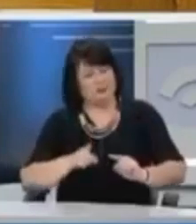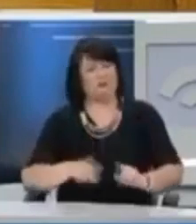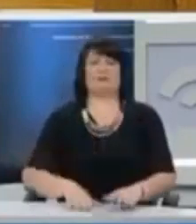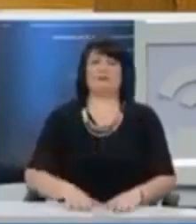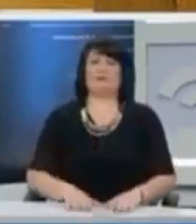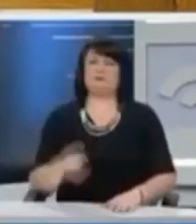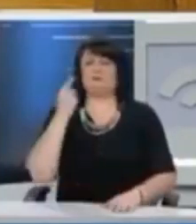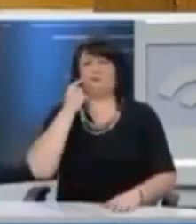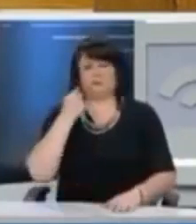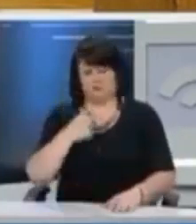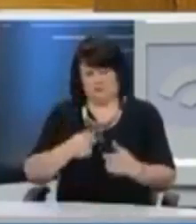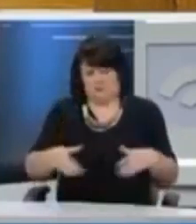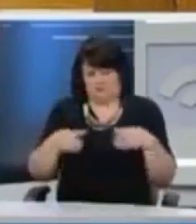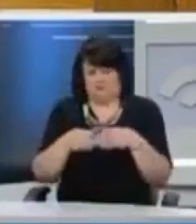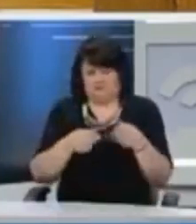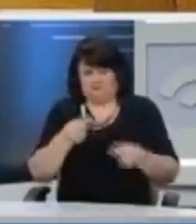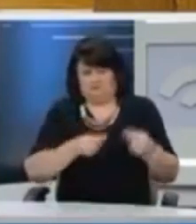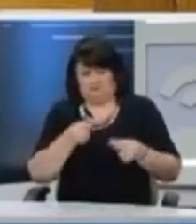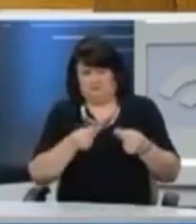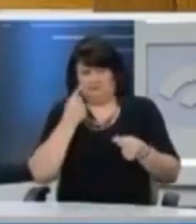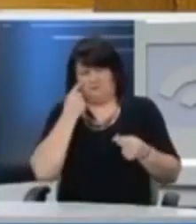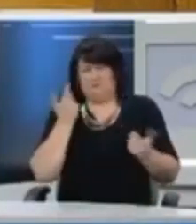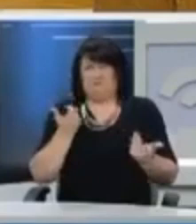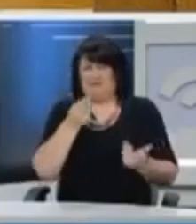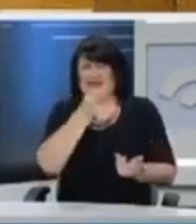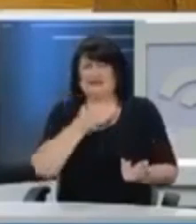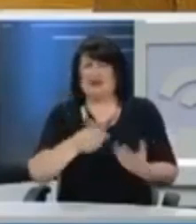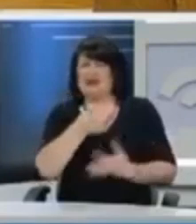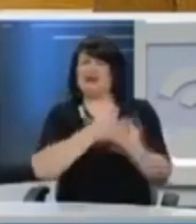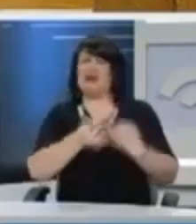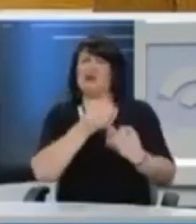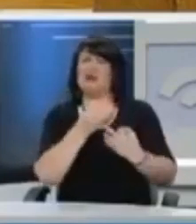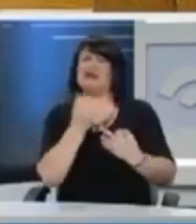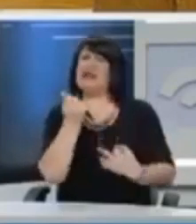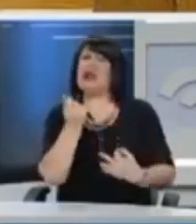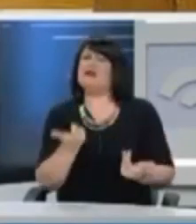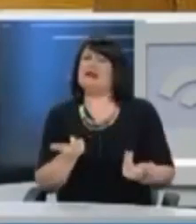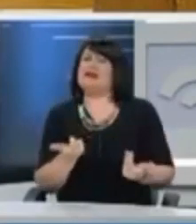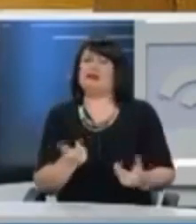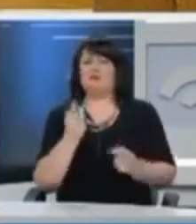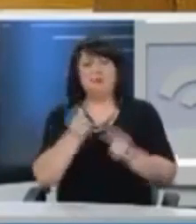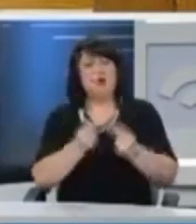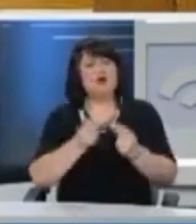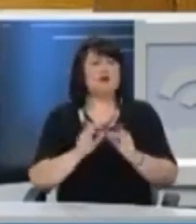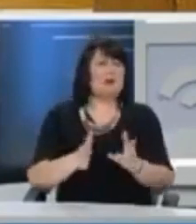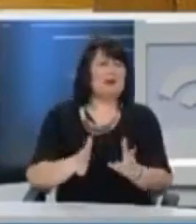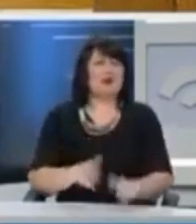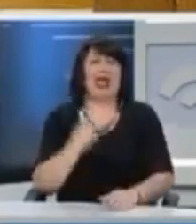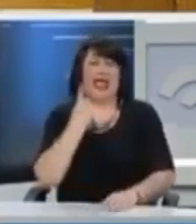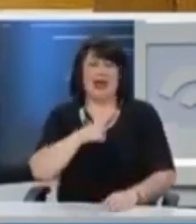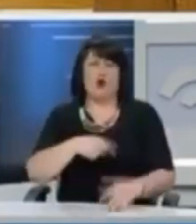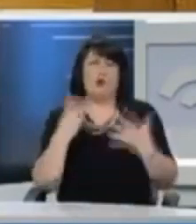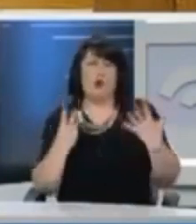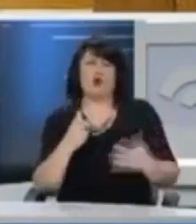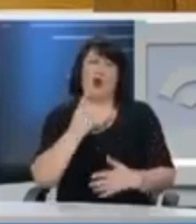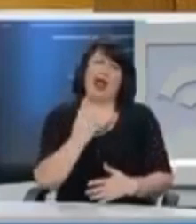Εμείς κάναμε έναν υπολογισμό τις τελευταίες μέρες για να δούμε τι σημαίνει αυτό δημοσιονομικά. Υπολογίζουμε ότι είναι γύρω στο 1